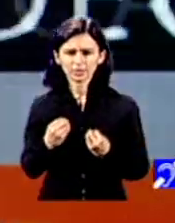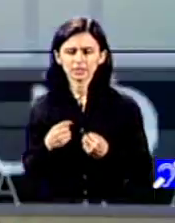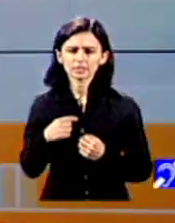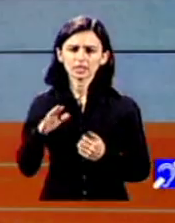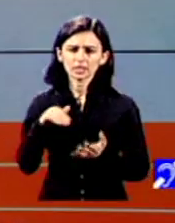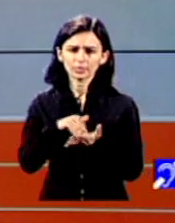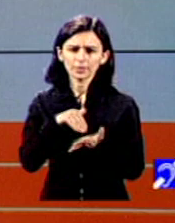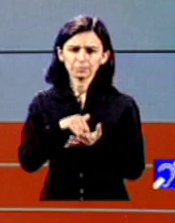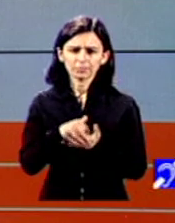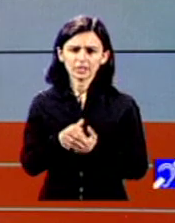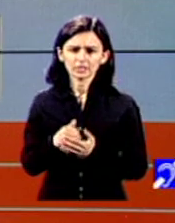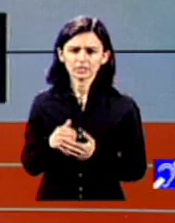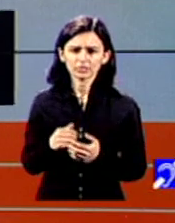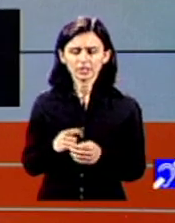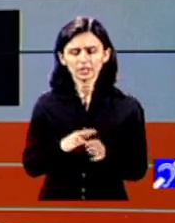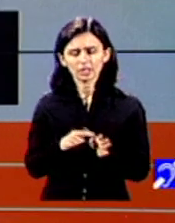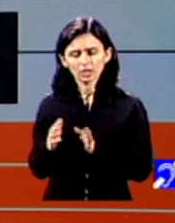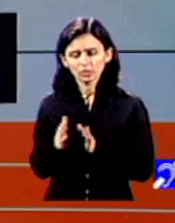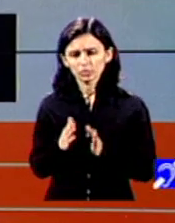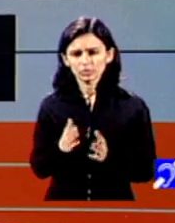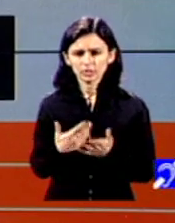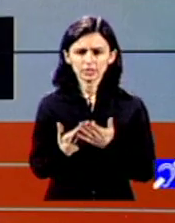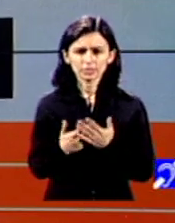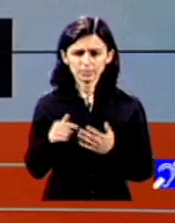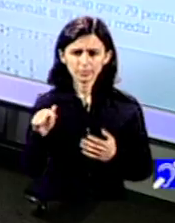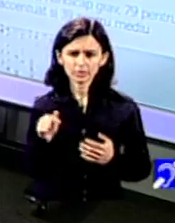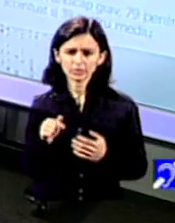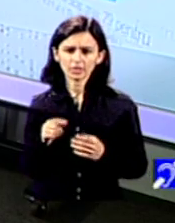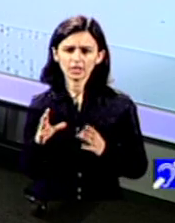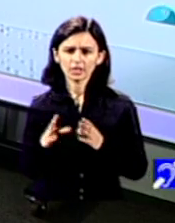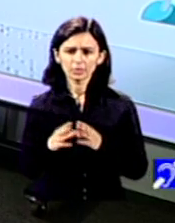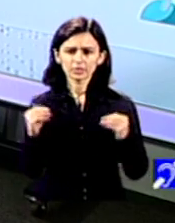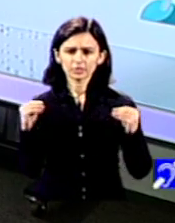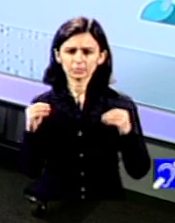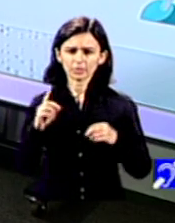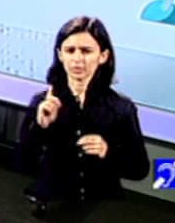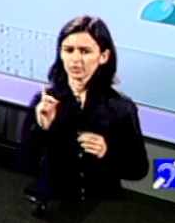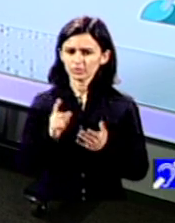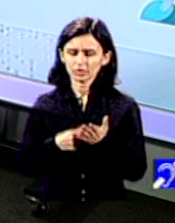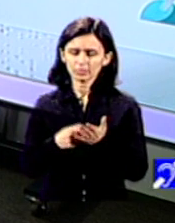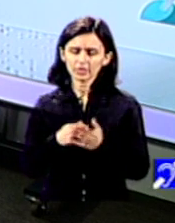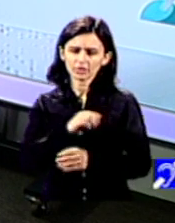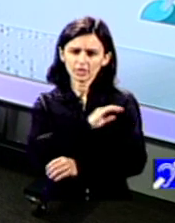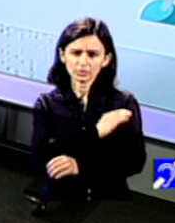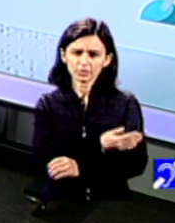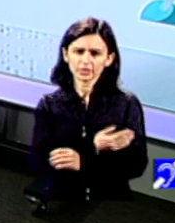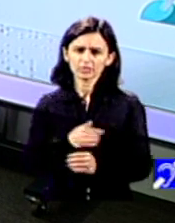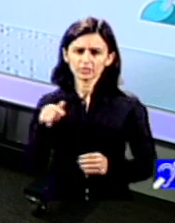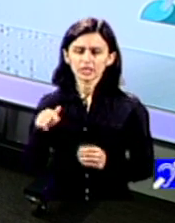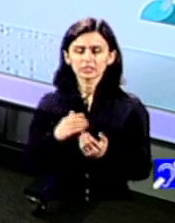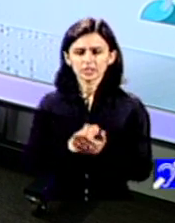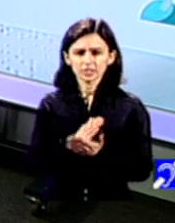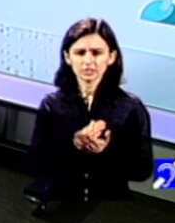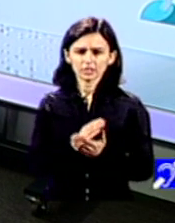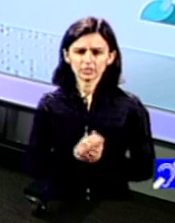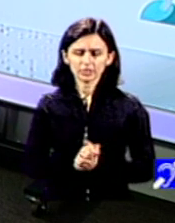respiro exact așa cum îi și spune numele dintr-o dată au dispărut și nu mai cer cum ar veni autorităților niciun fel de astfel de serviciu